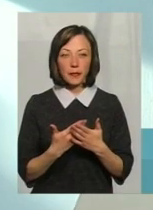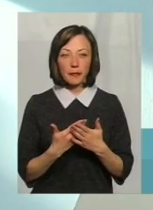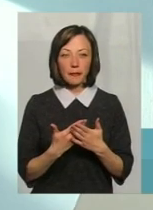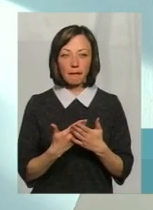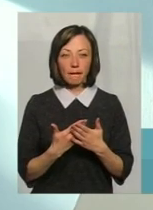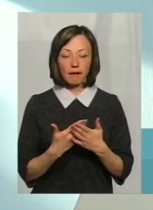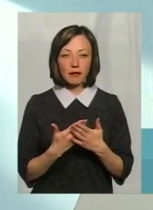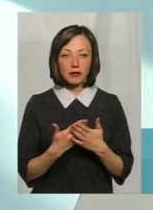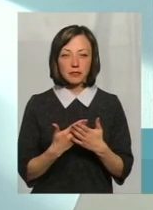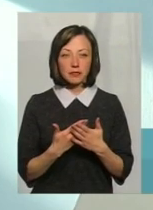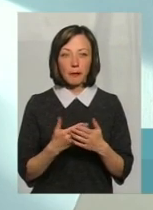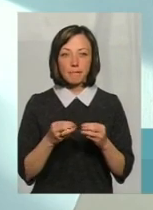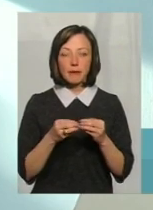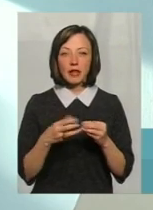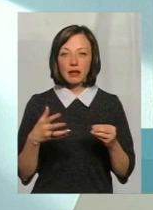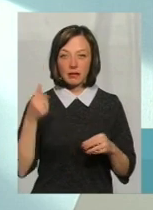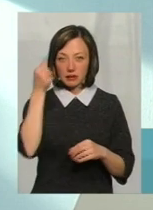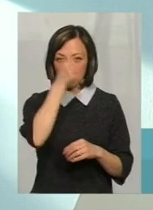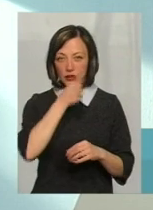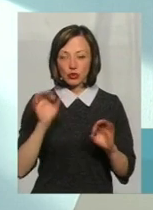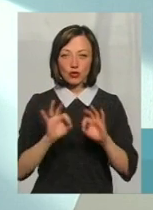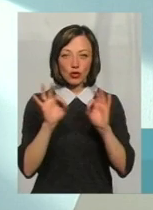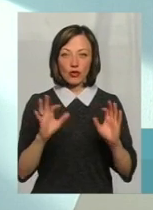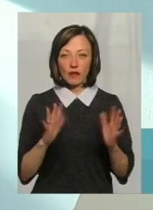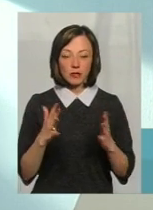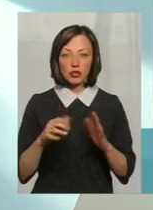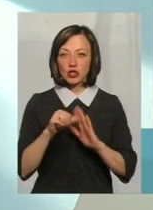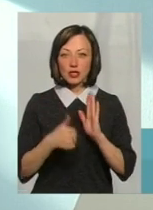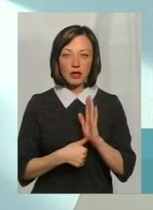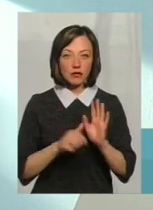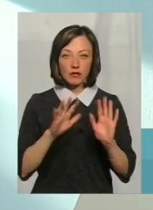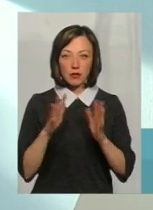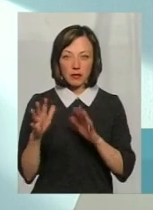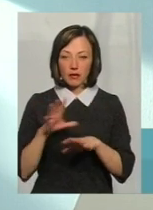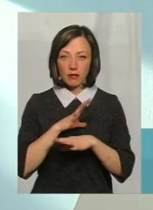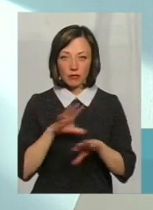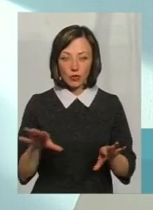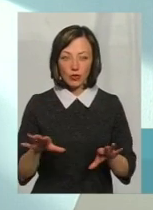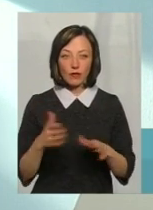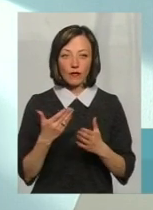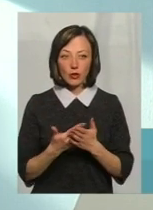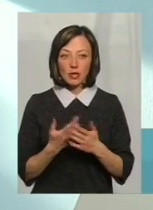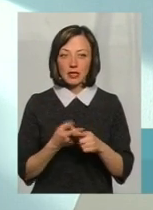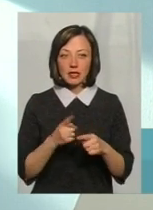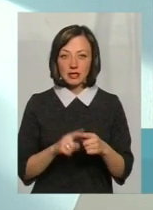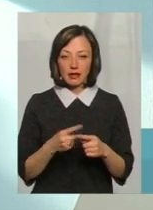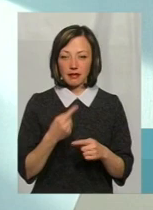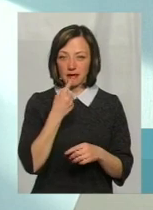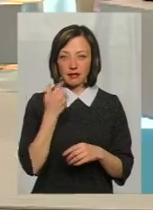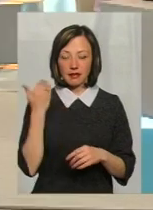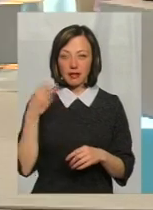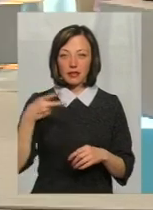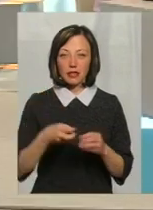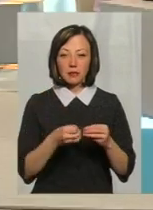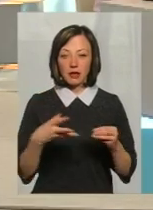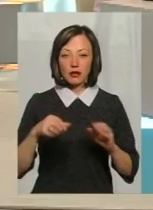15-й рік, жодного випадку, 16-й рік, жодного випадку. От, це недалеко, 2015